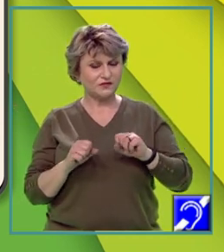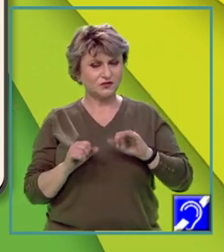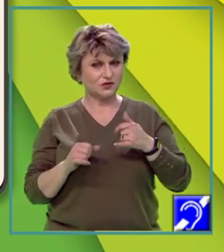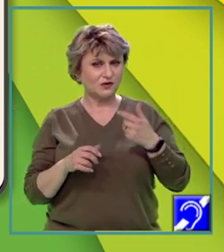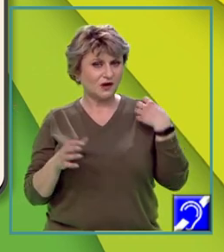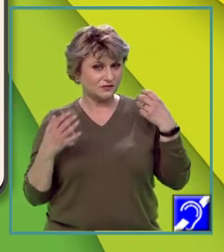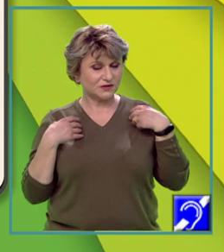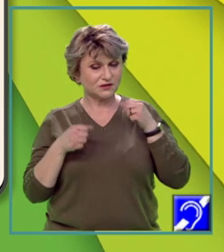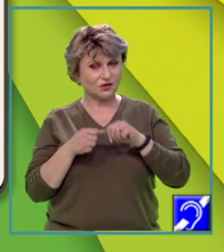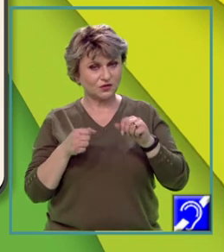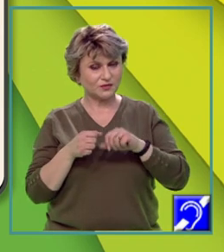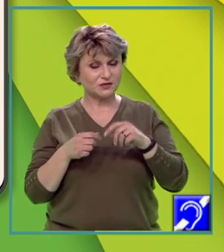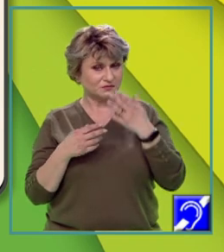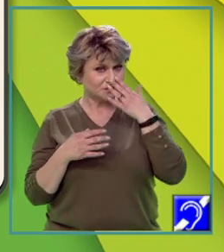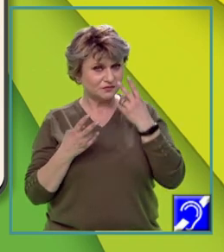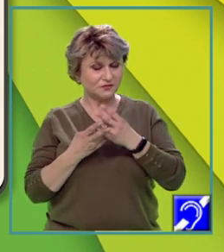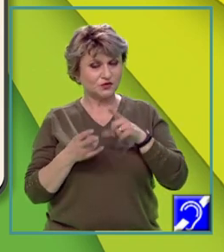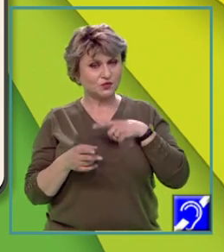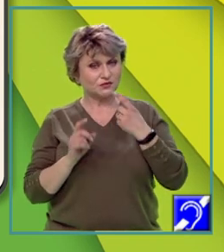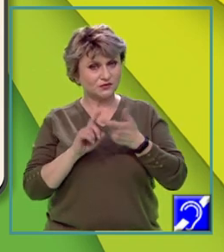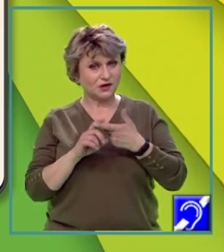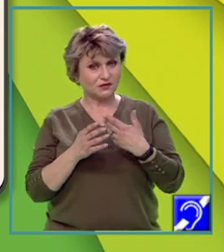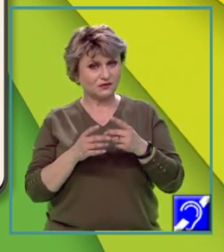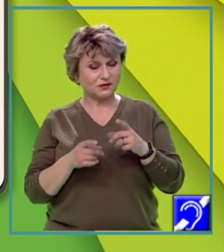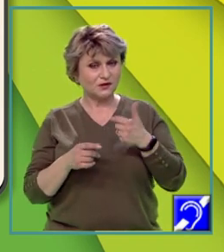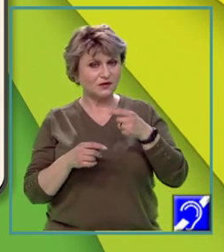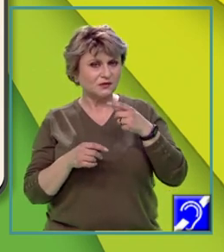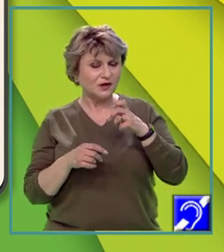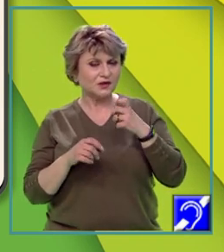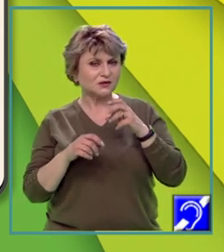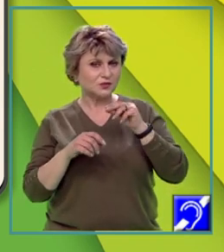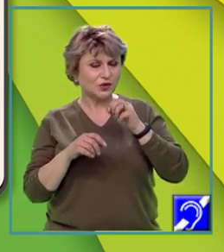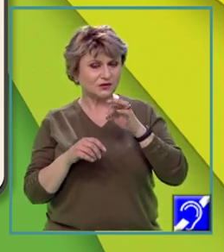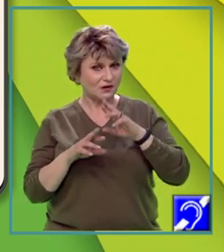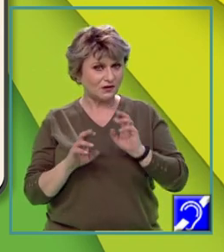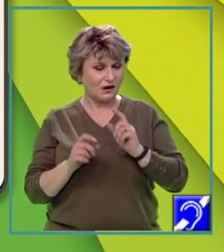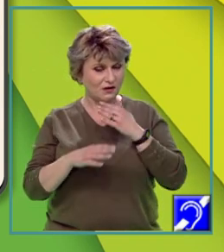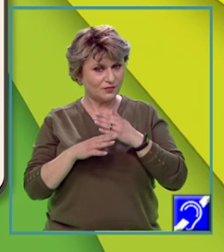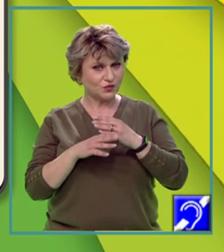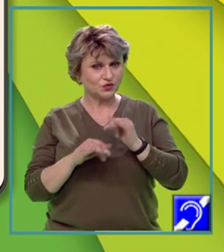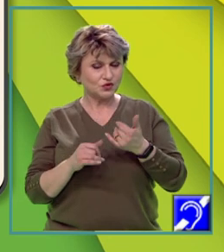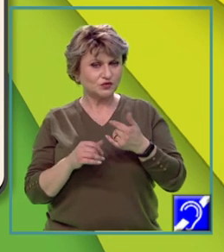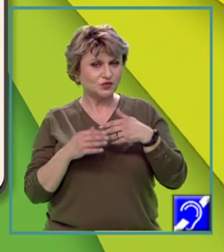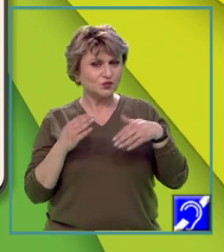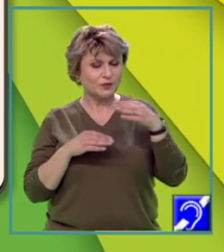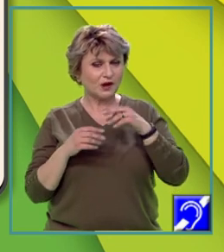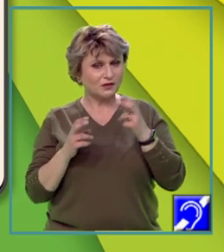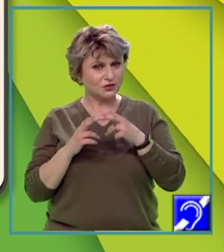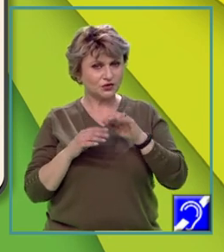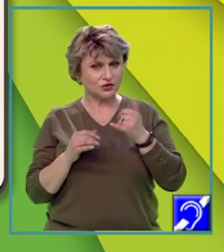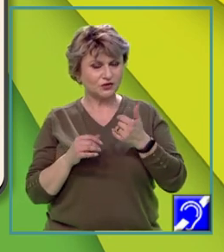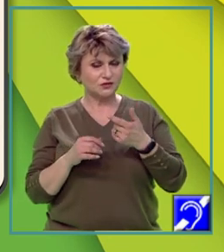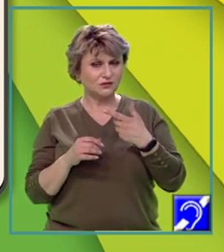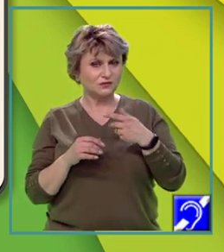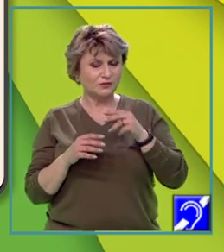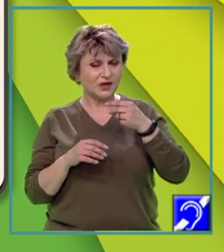Activitățile economice specifice sunt cele legate de exploatarea lemnului, a resurselor hidroenergetice sau a resurselor